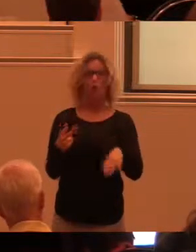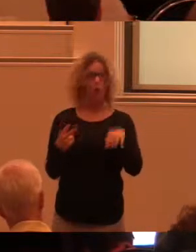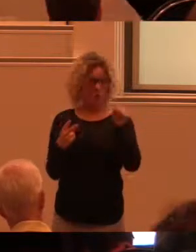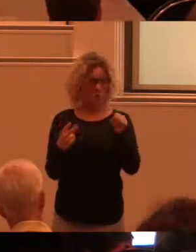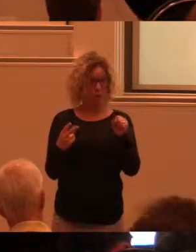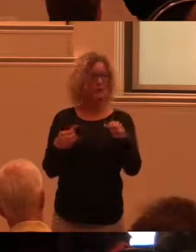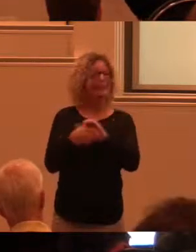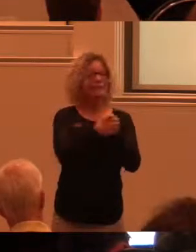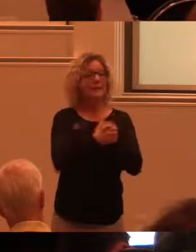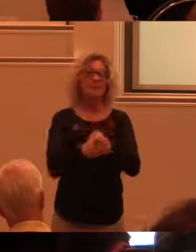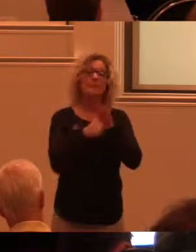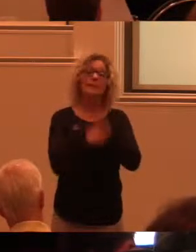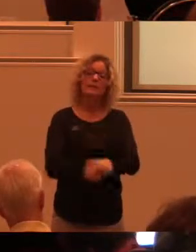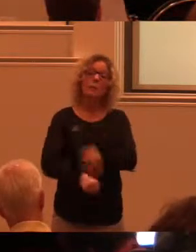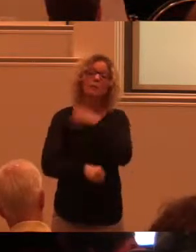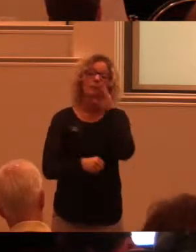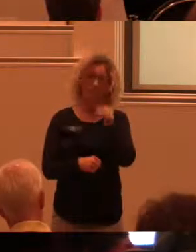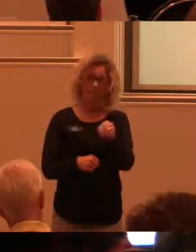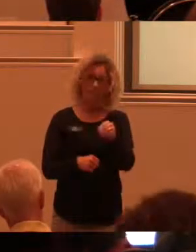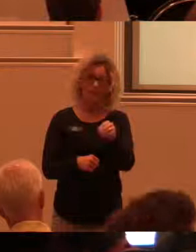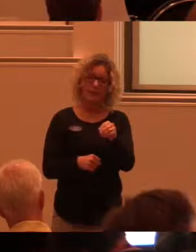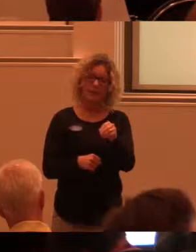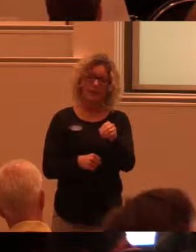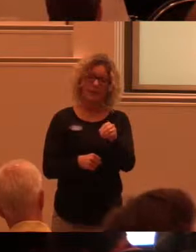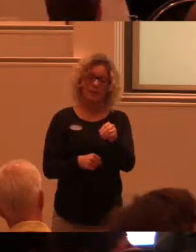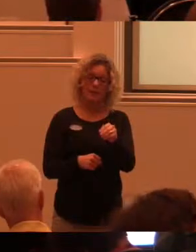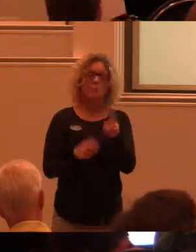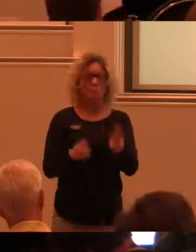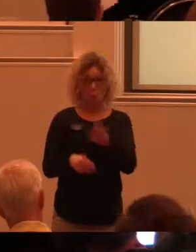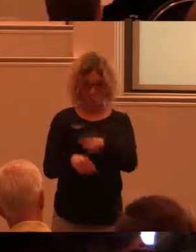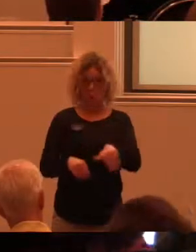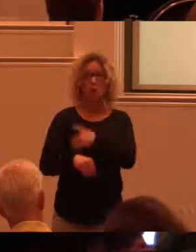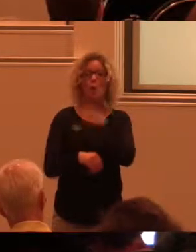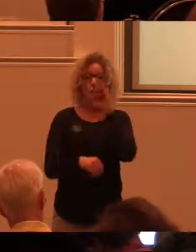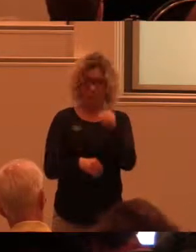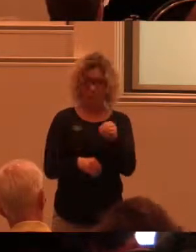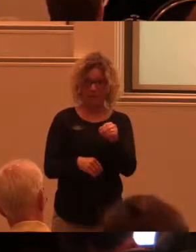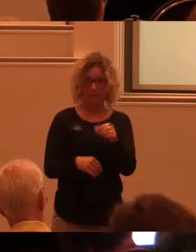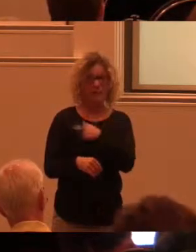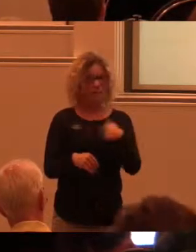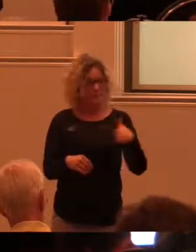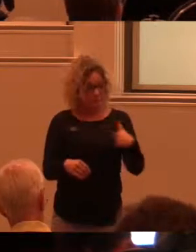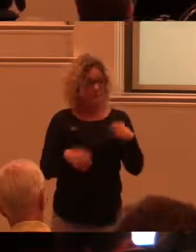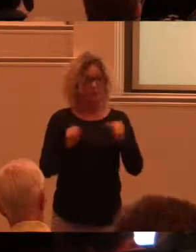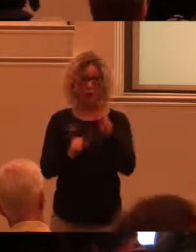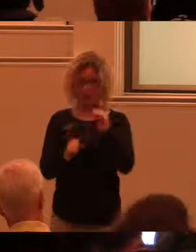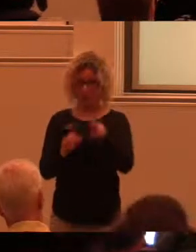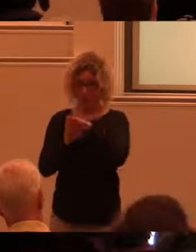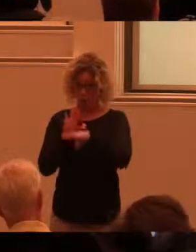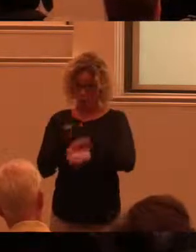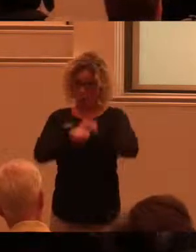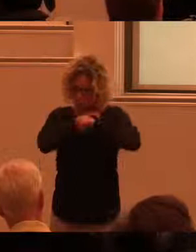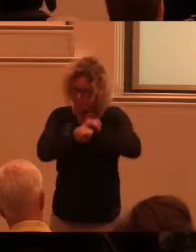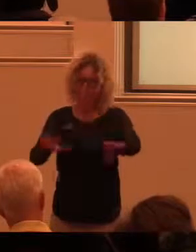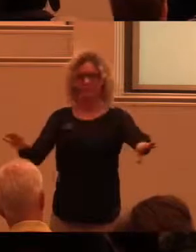att tillsammans med diskrimineringsombudsmannen och barnombudsmannen föra ut FN-konventionen om